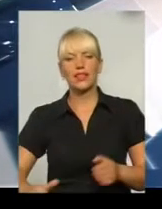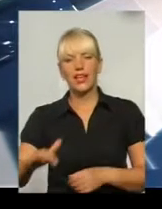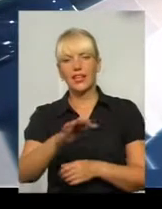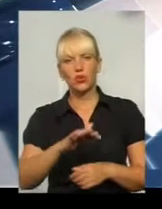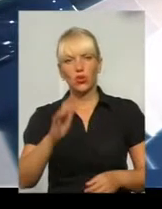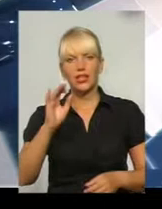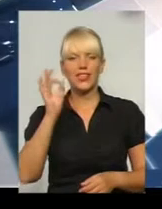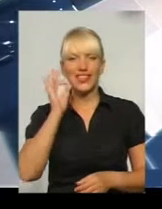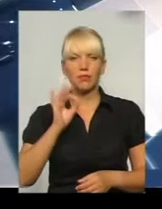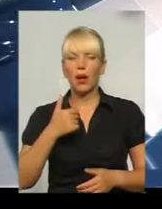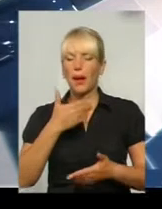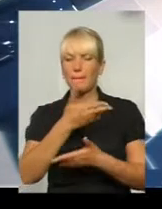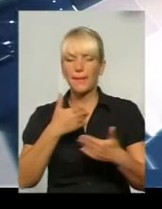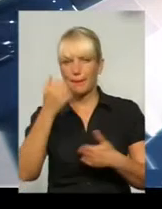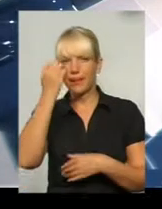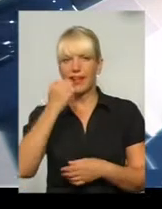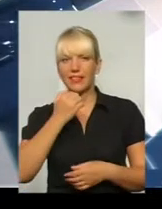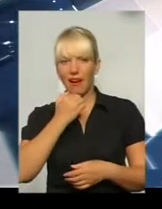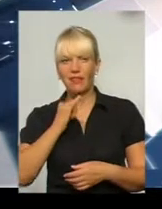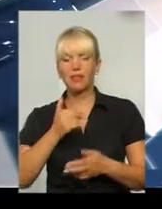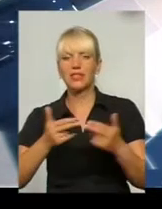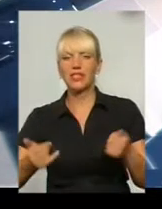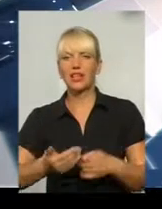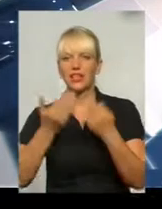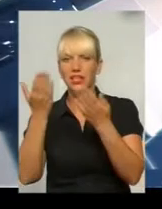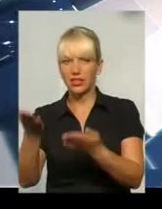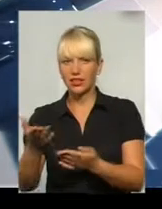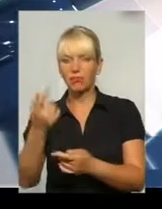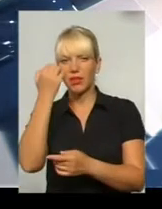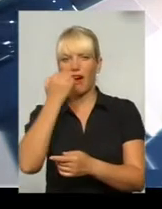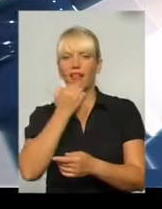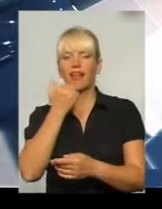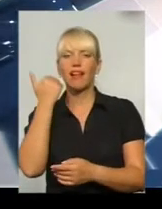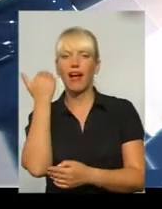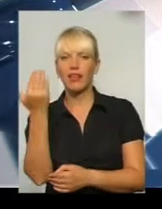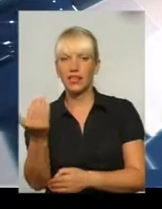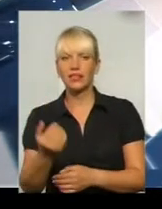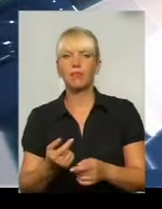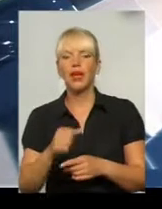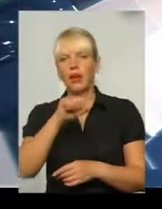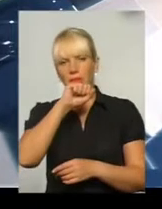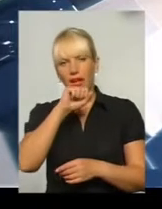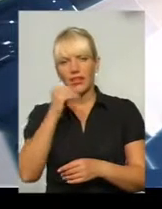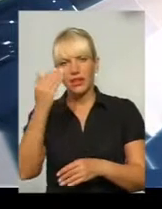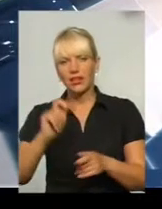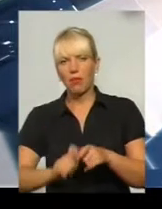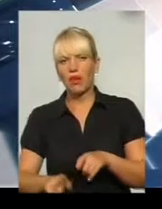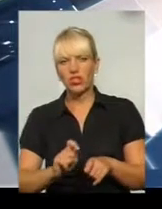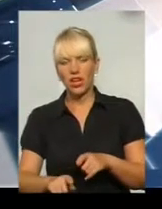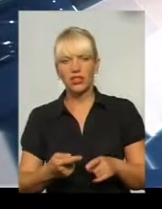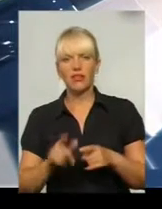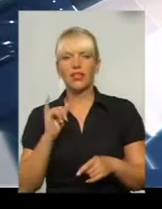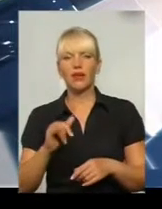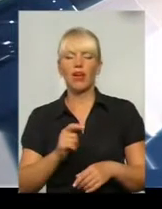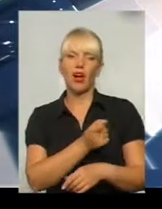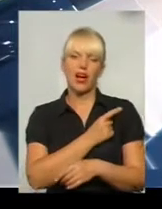благодарні і признательні їм, тому що це благодаря їм, благодаря їх підтриманням в обіці і в